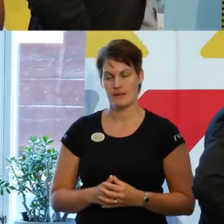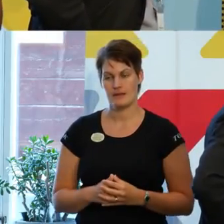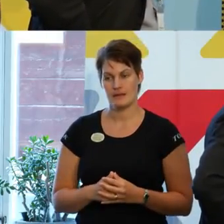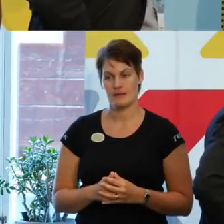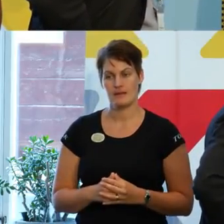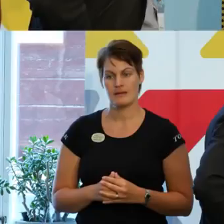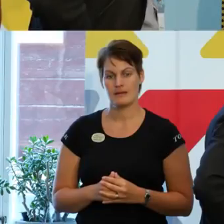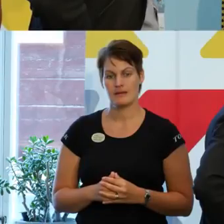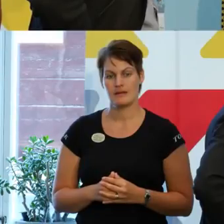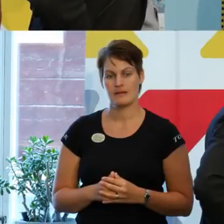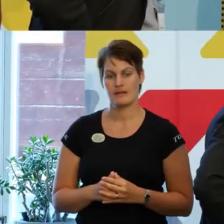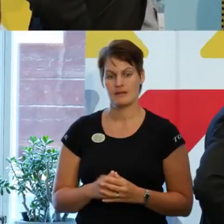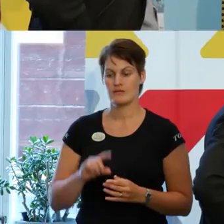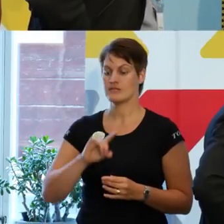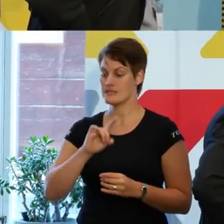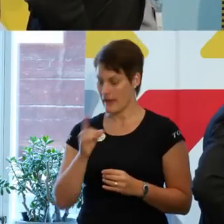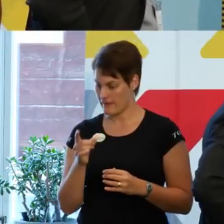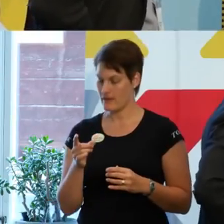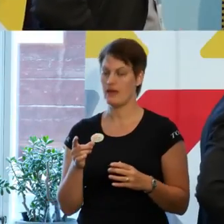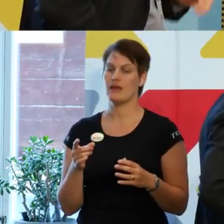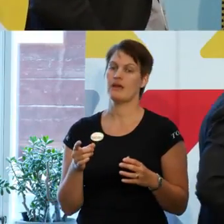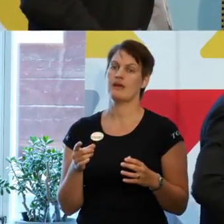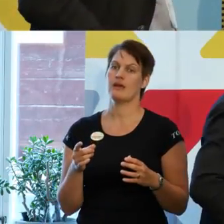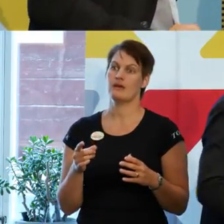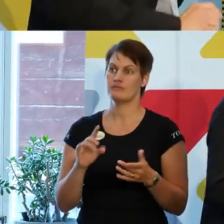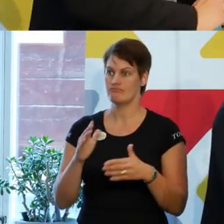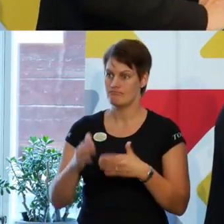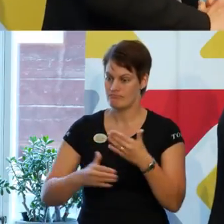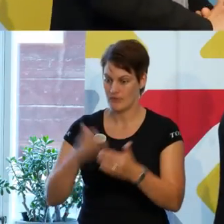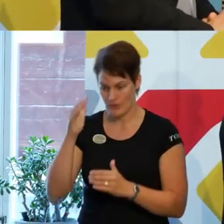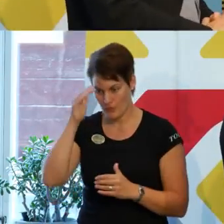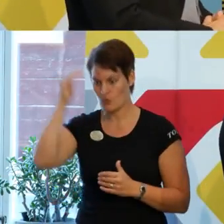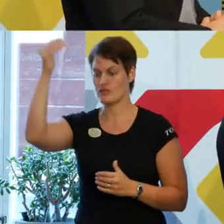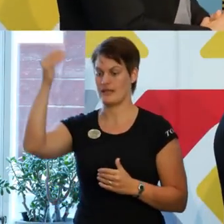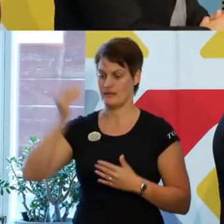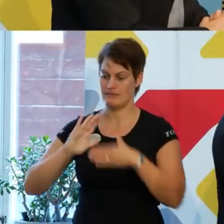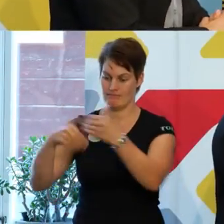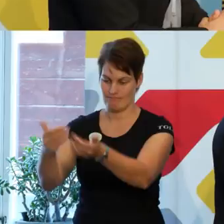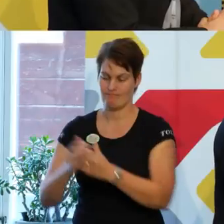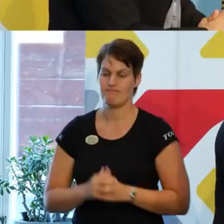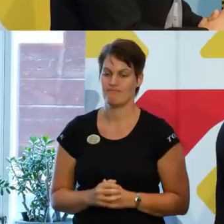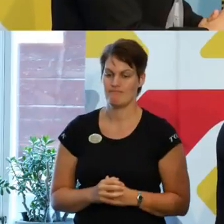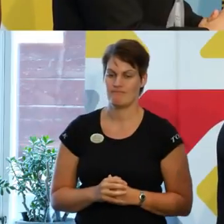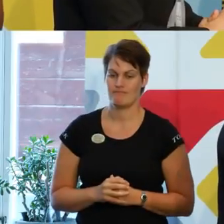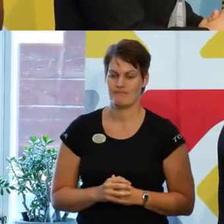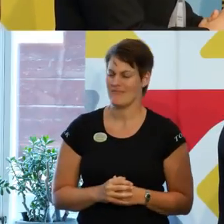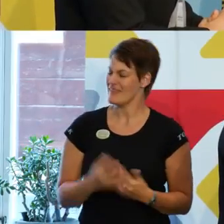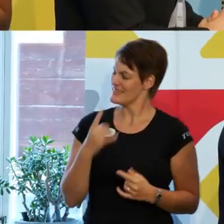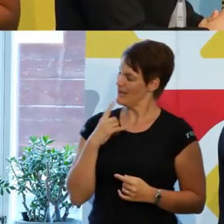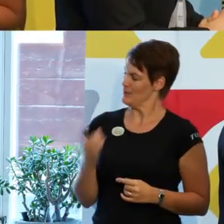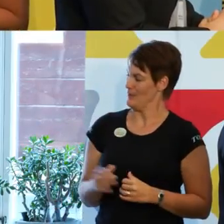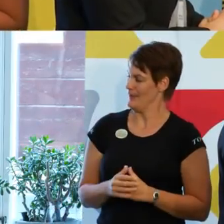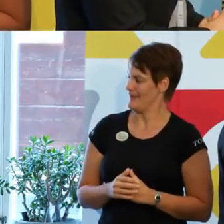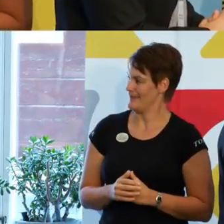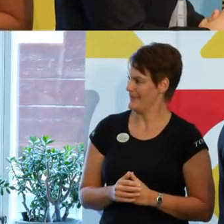sen ta avsats ut i vuxenlivet. Vad skulle du säga